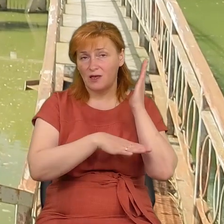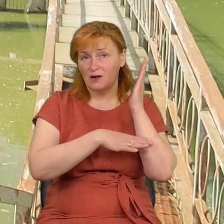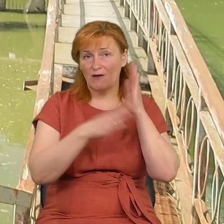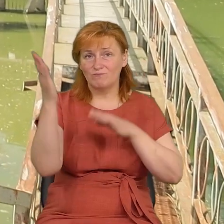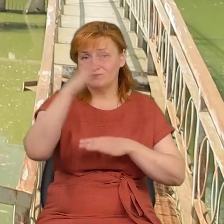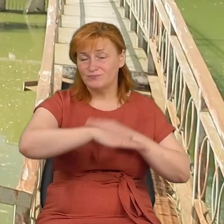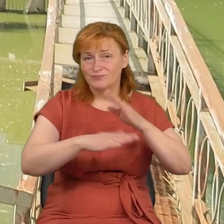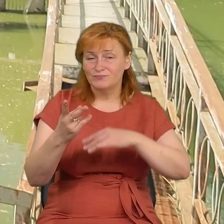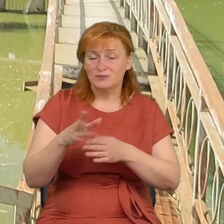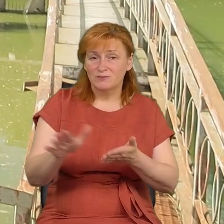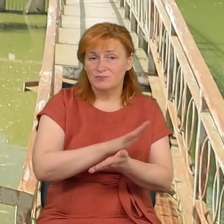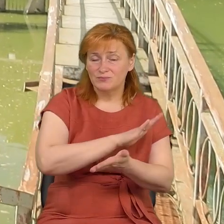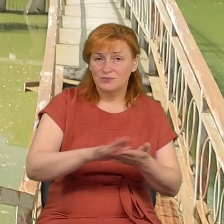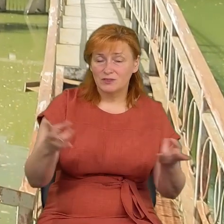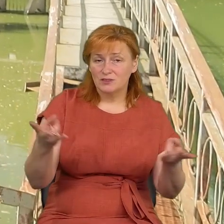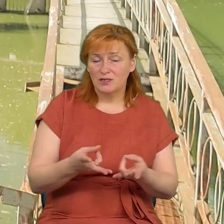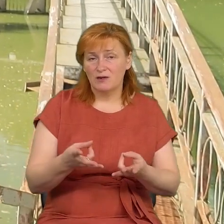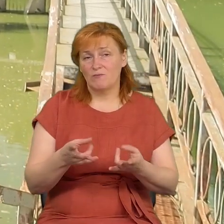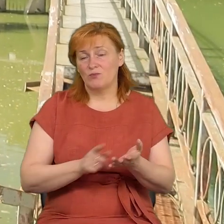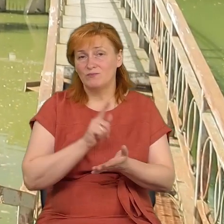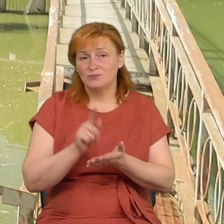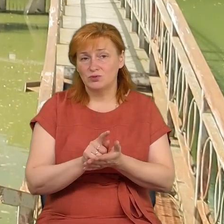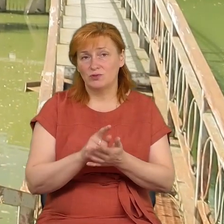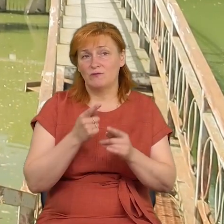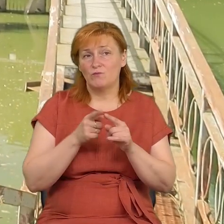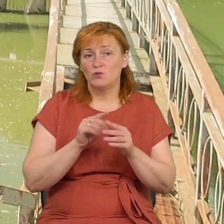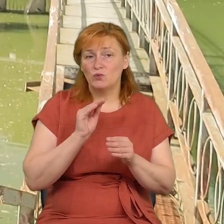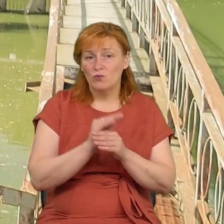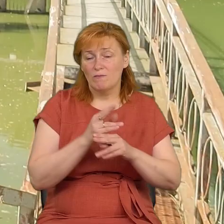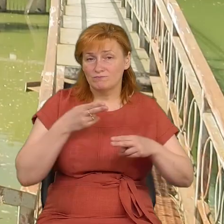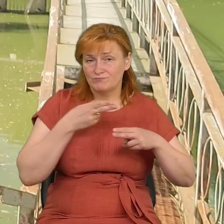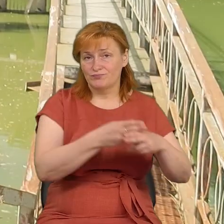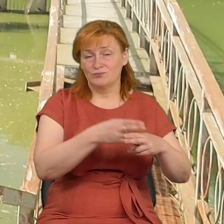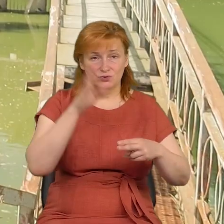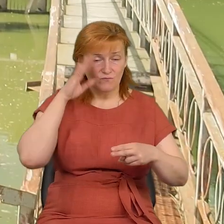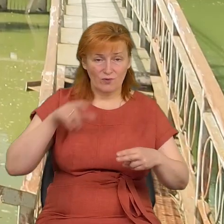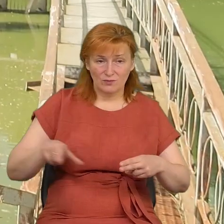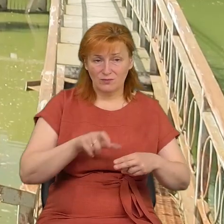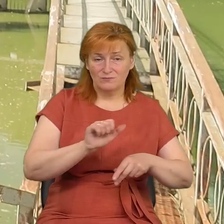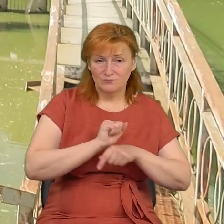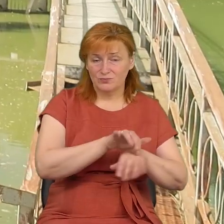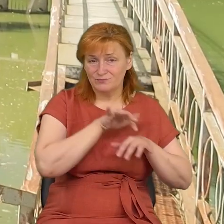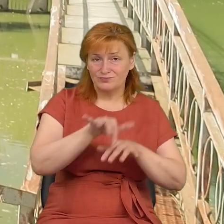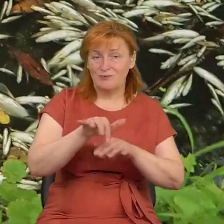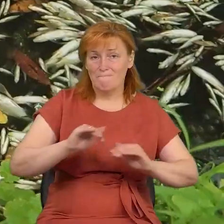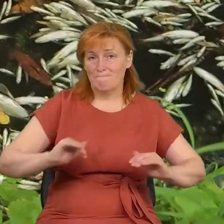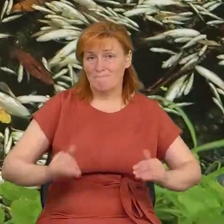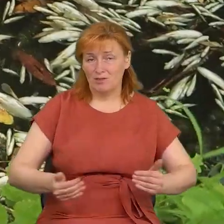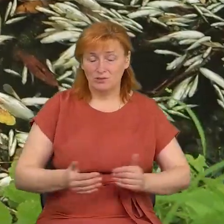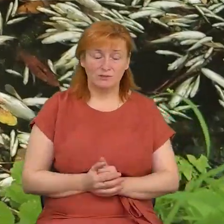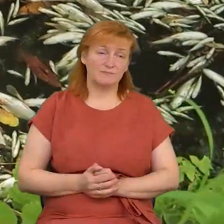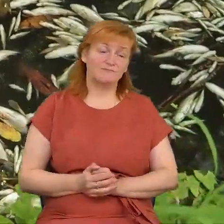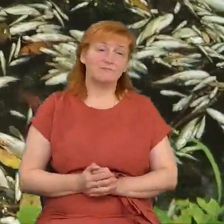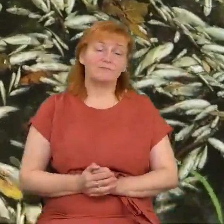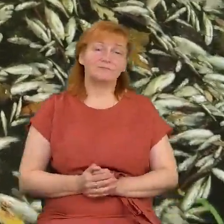верби, в палі тополі вони податково зарегульовують річку стрижень і зменшують проточність води. Дарій